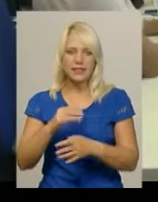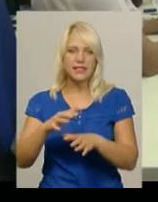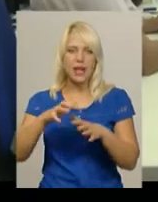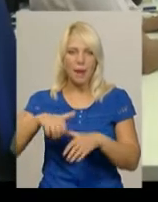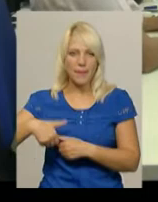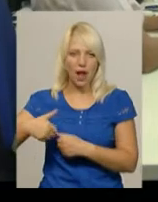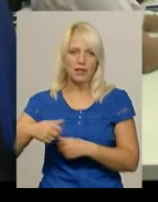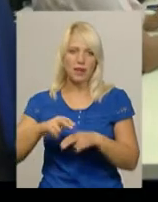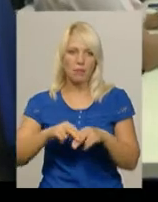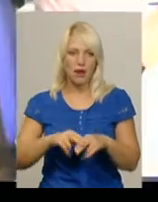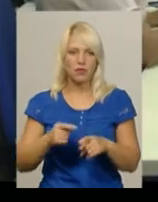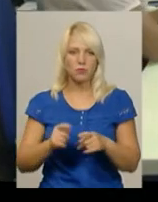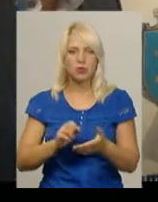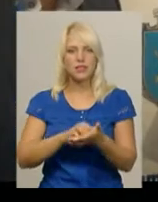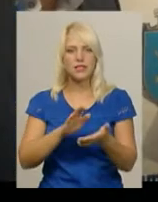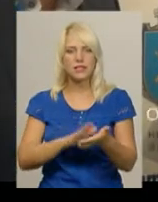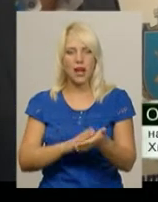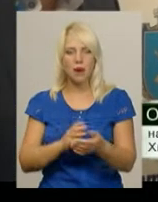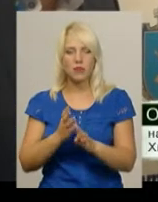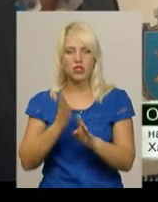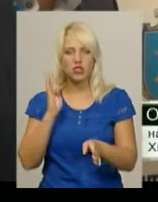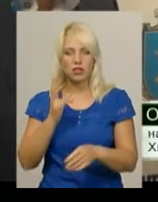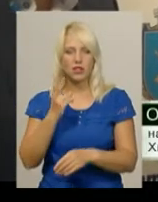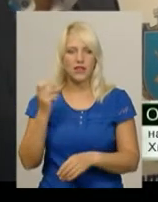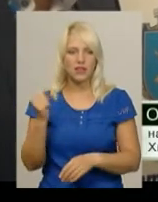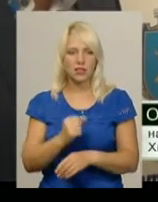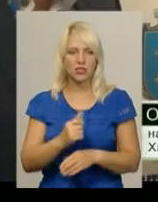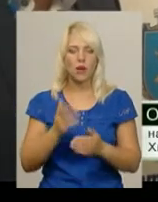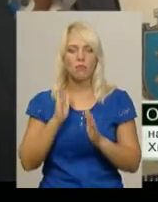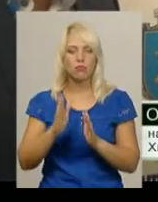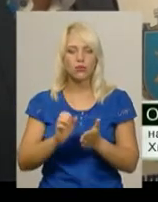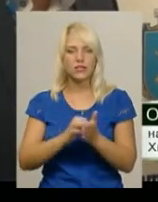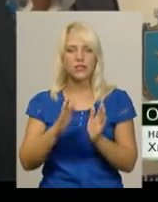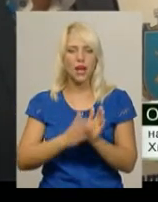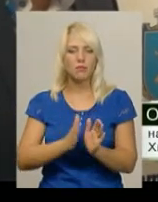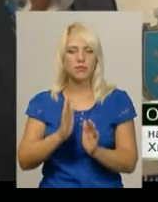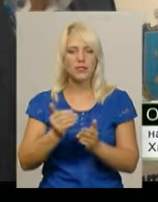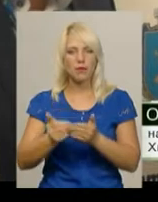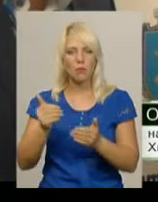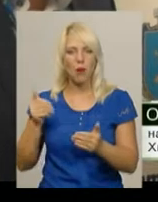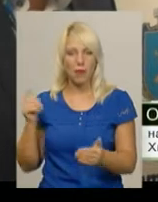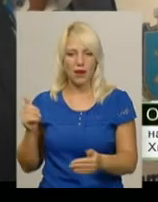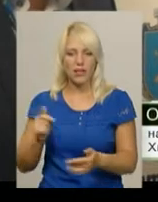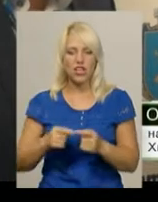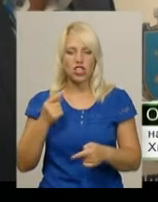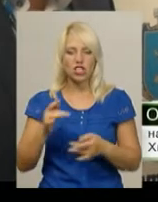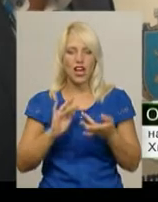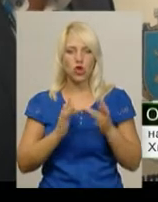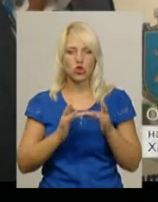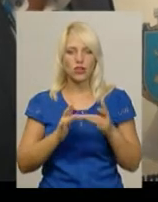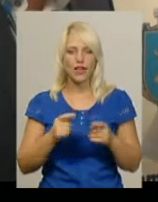Запис на прийому сектор за два тижні. Попередній запис лише поки що буде через онлайн, через сайт